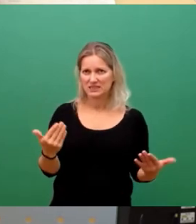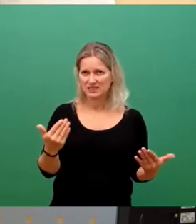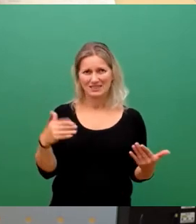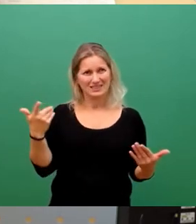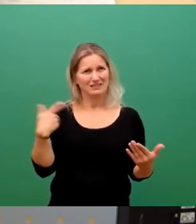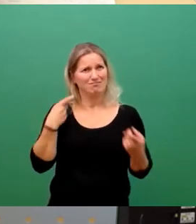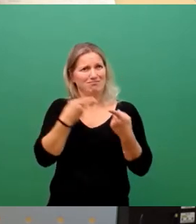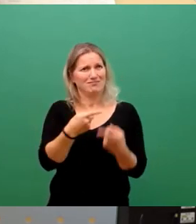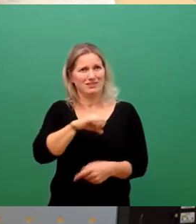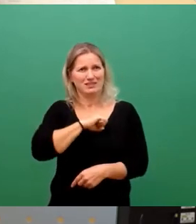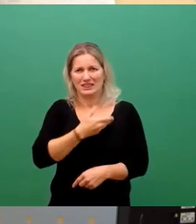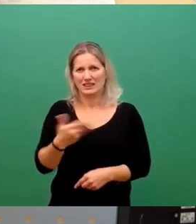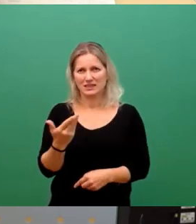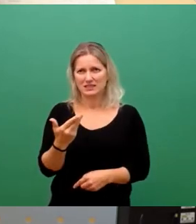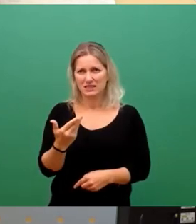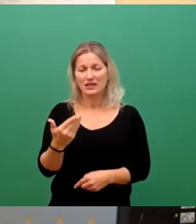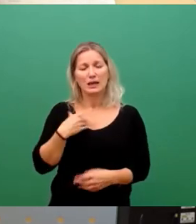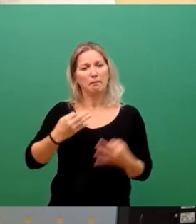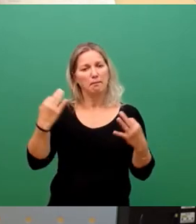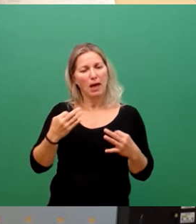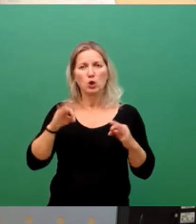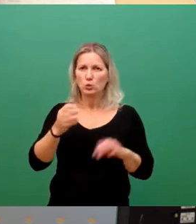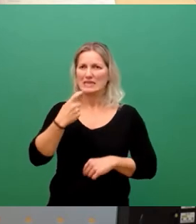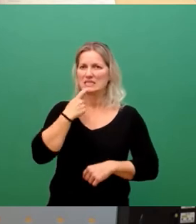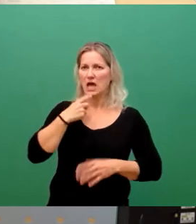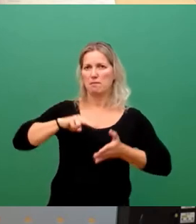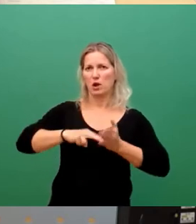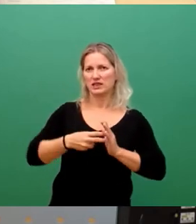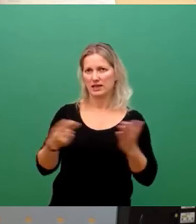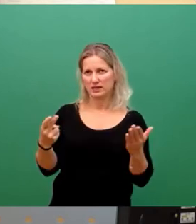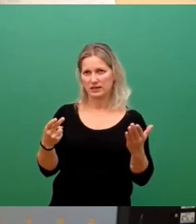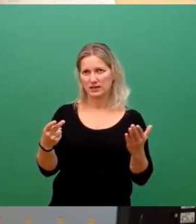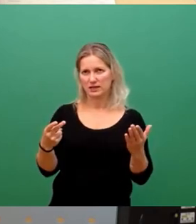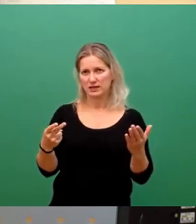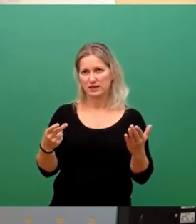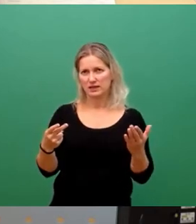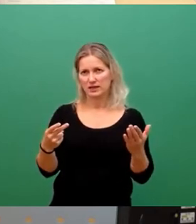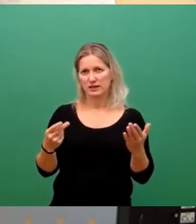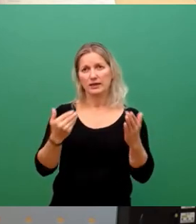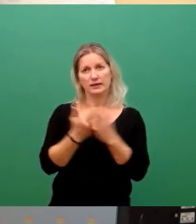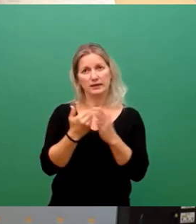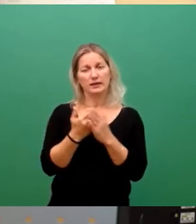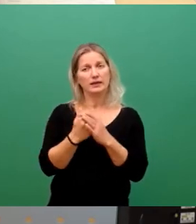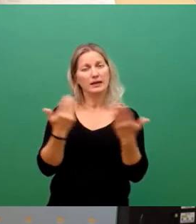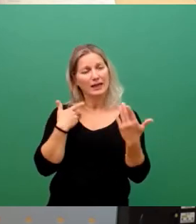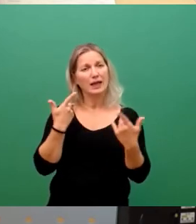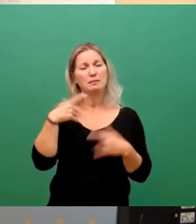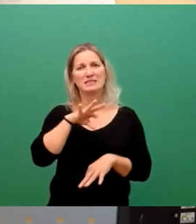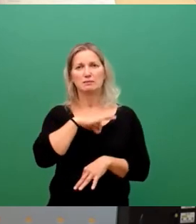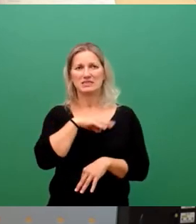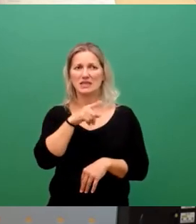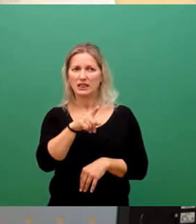nicht weiterbringen. Was wir brauchen, ist eine Sachpolitik. Und ich glaube, und da kann man in meinen Augen nur unserem Ministerpräsidenten Kretschmer